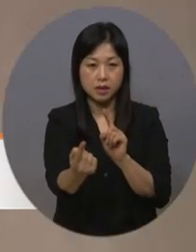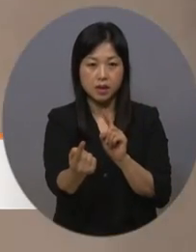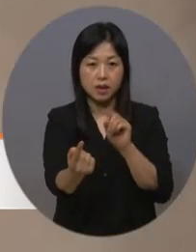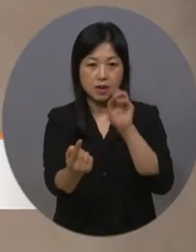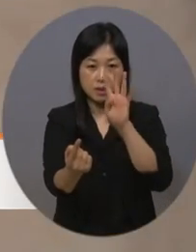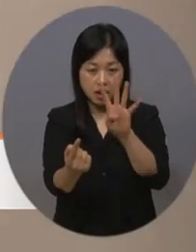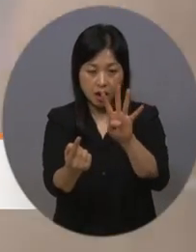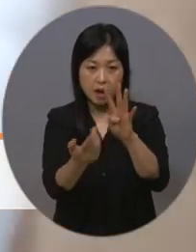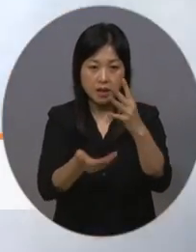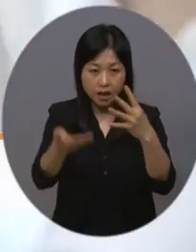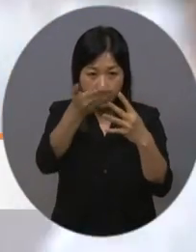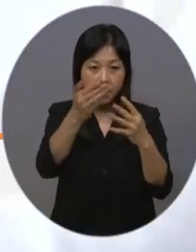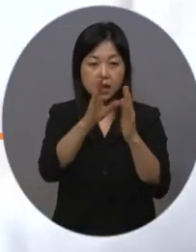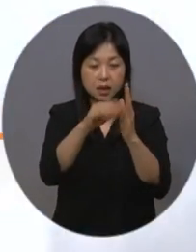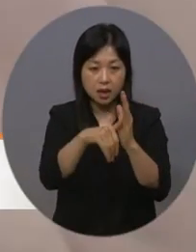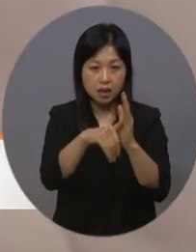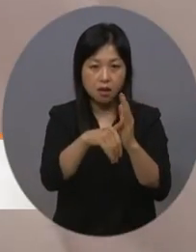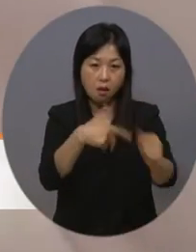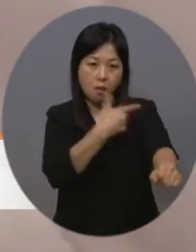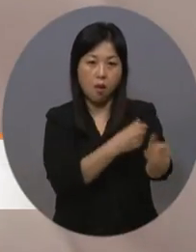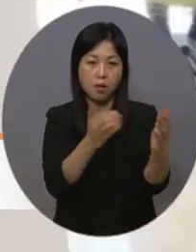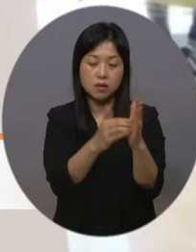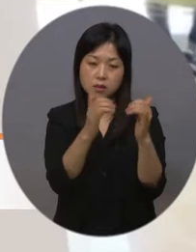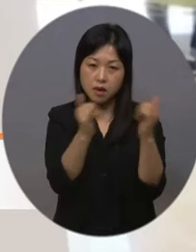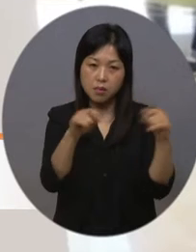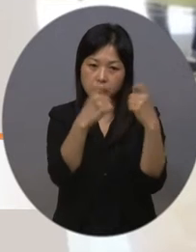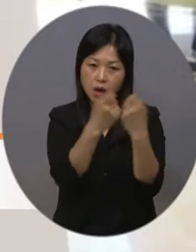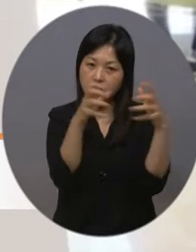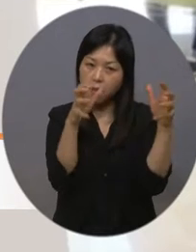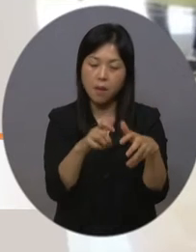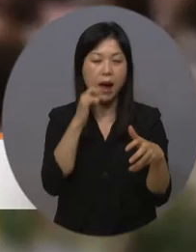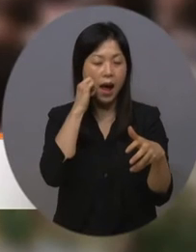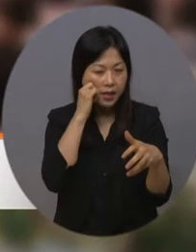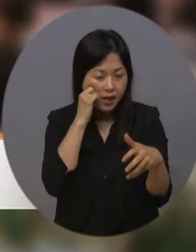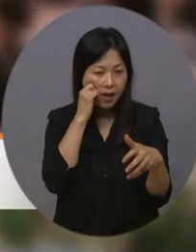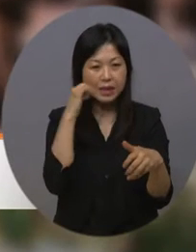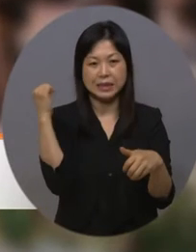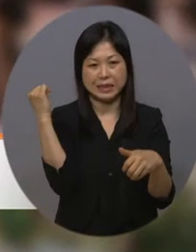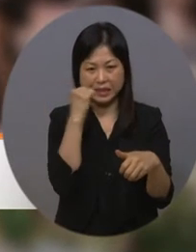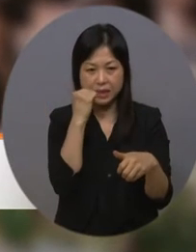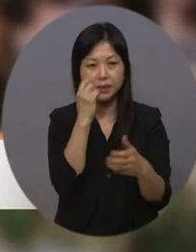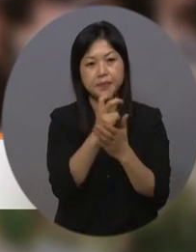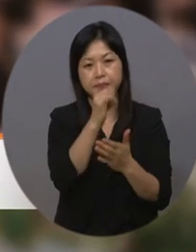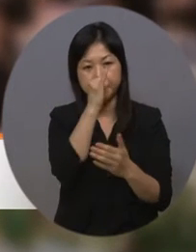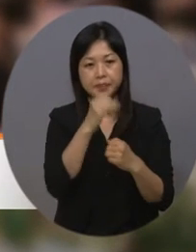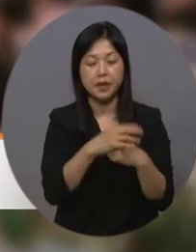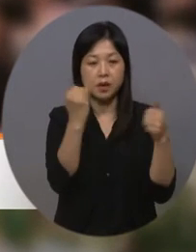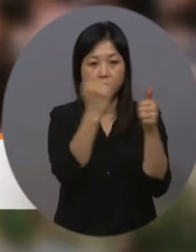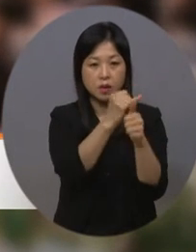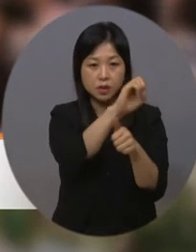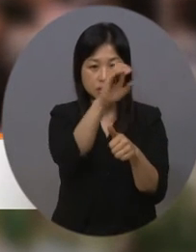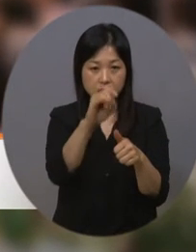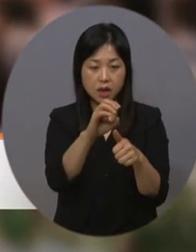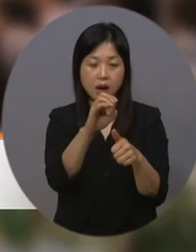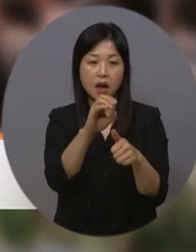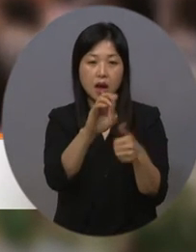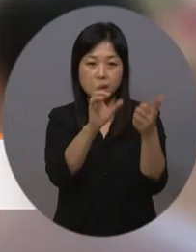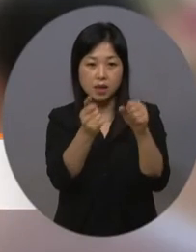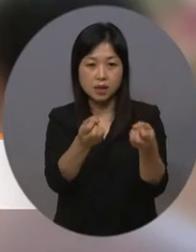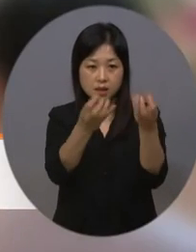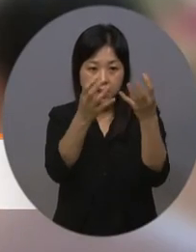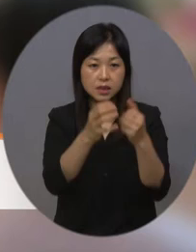제한에 예외를 적용하지 않는 등 세부 수칙을 강화했습니다. 결혼식과 장례식은 친족 여부와